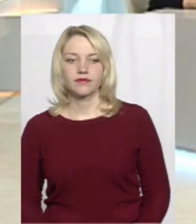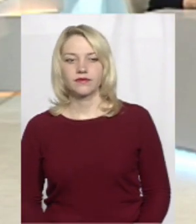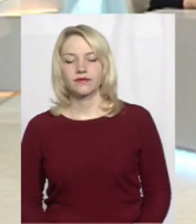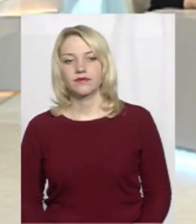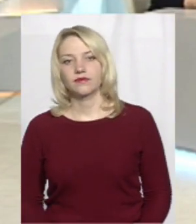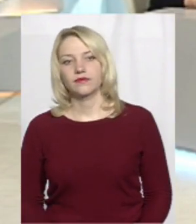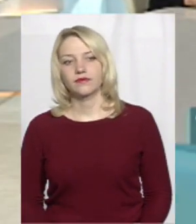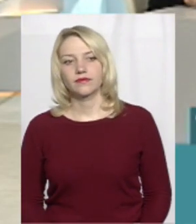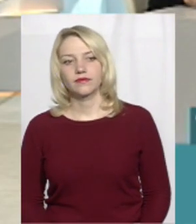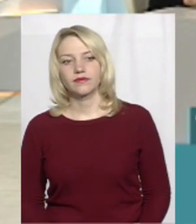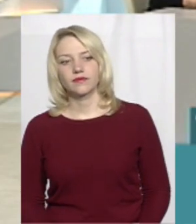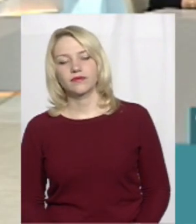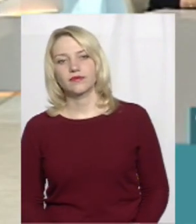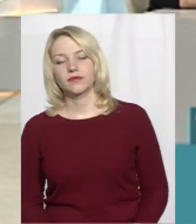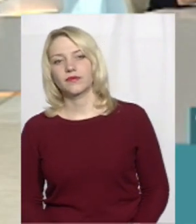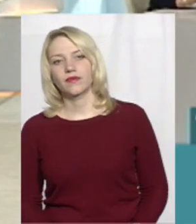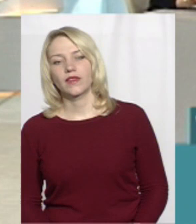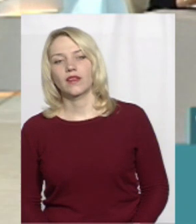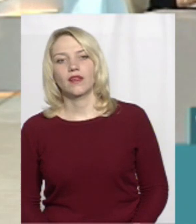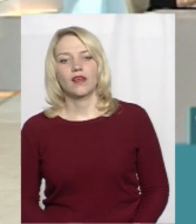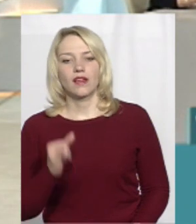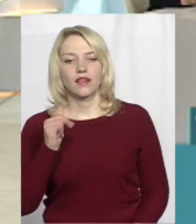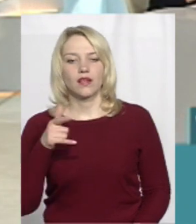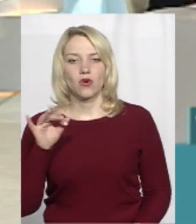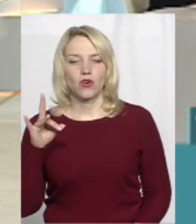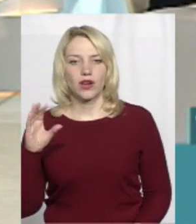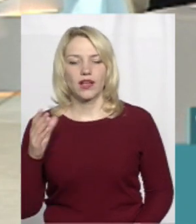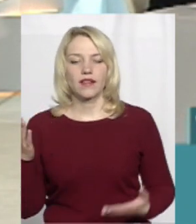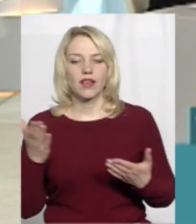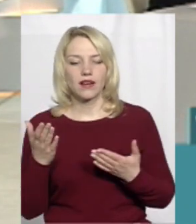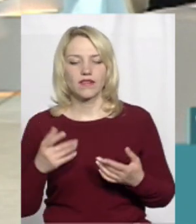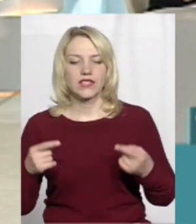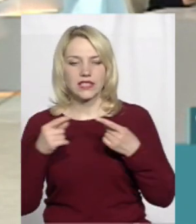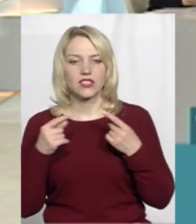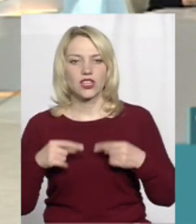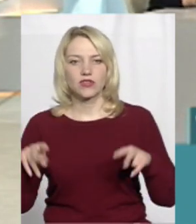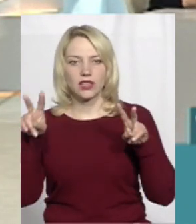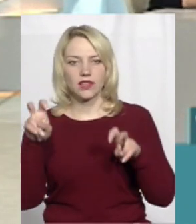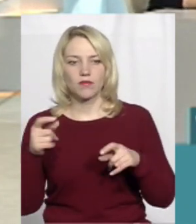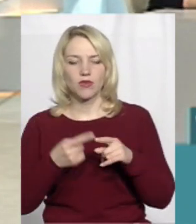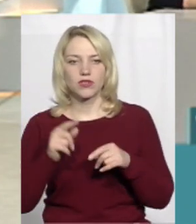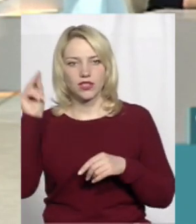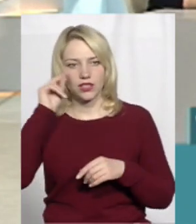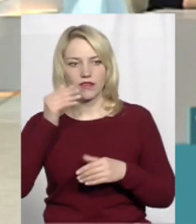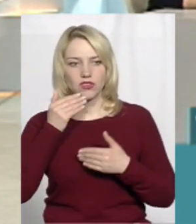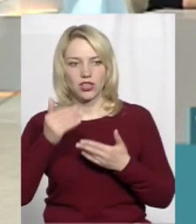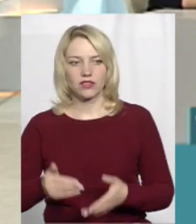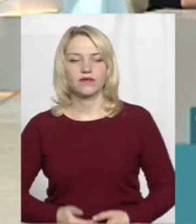Пане Ігор, скажіть, а яким чином визначаються теми цих навчань?